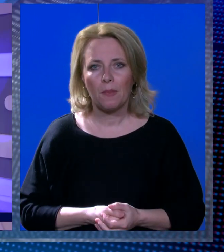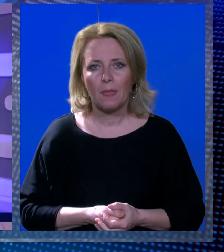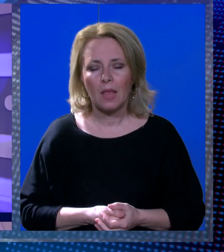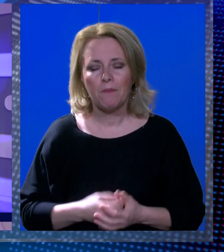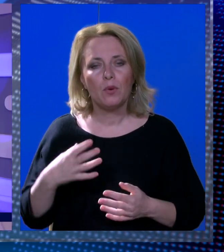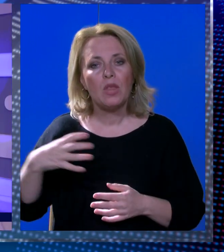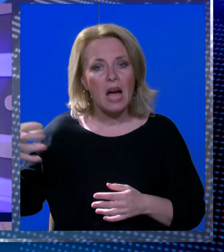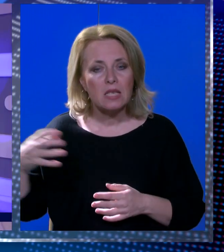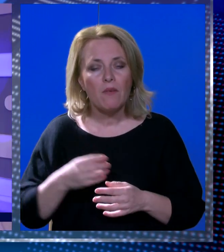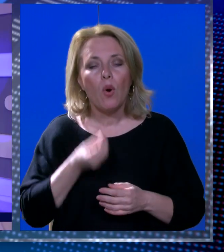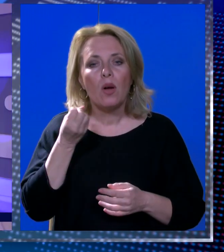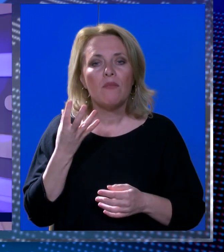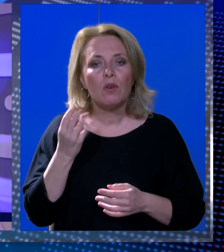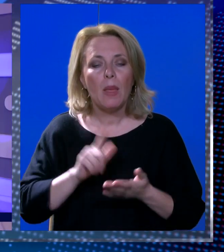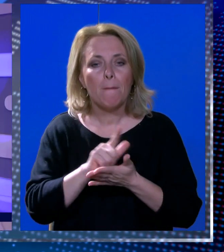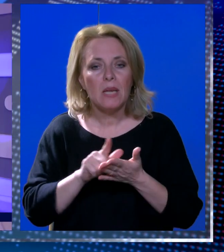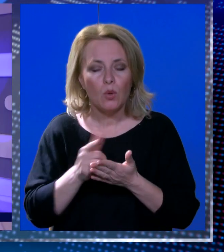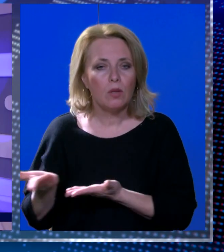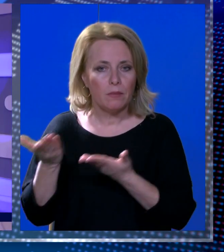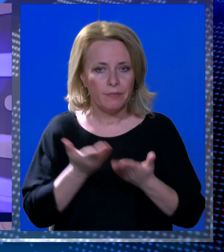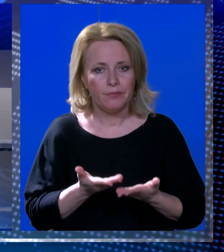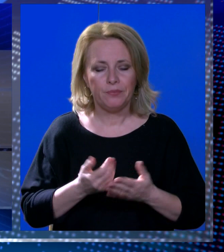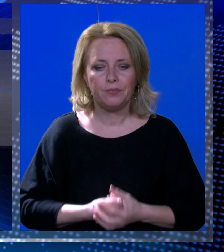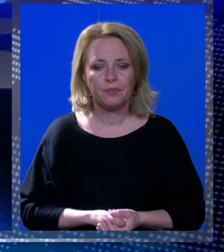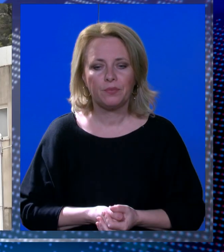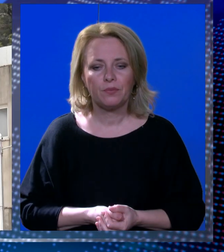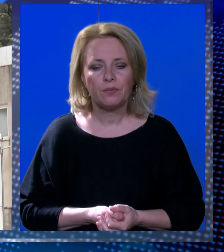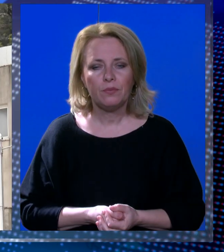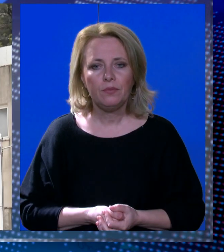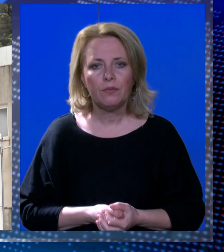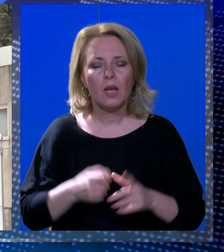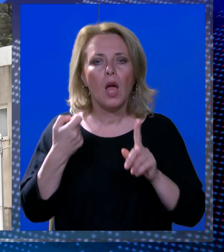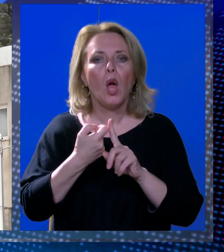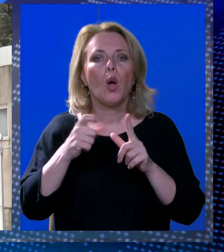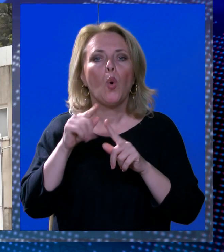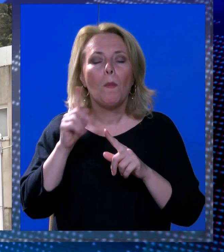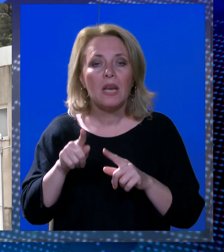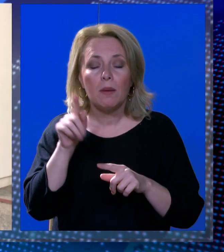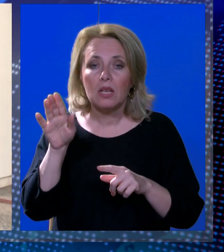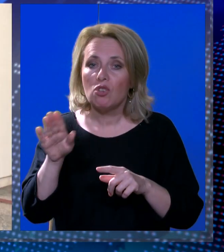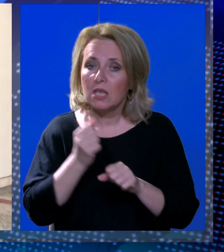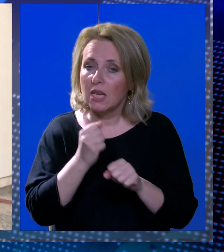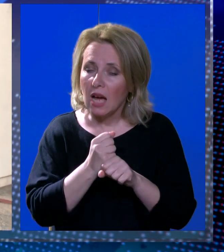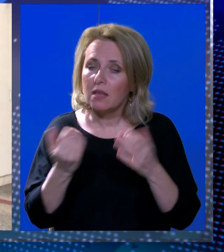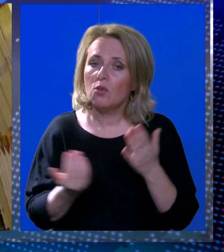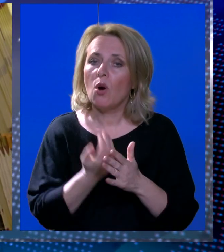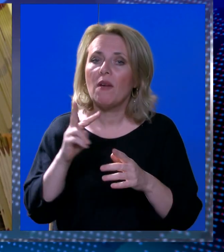U nastavku informativnih minuta izdvajamo. U Kuparima će se graditi novi vrtić. U Mokošici